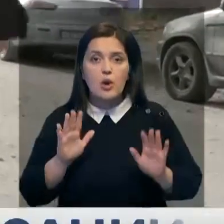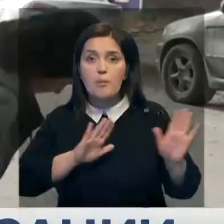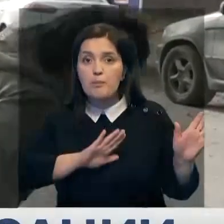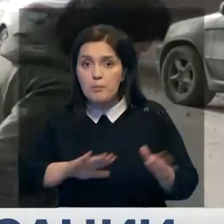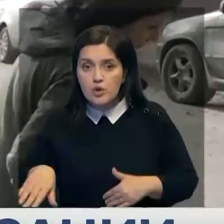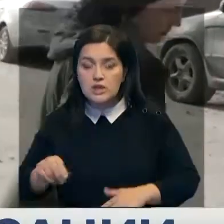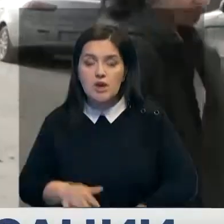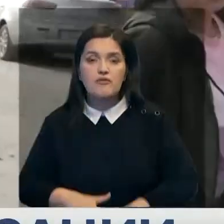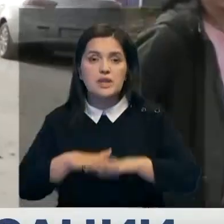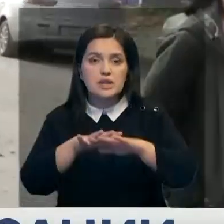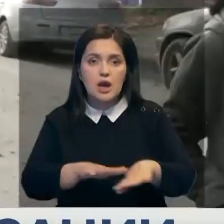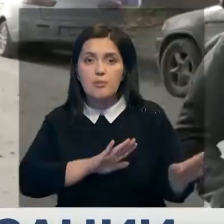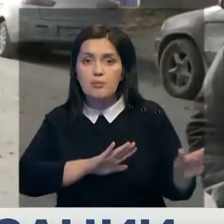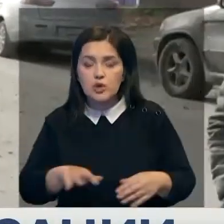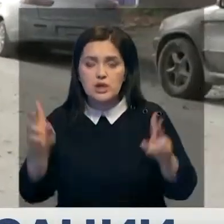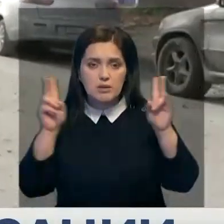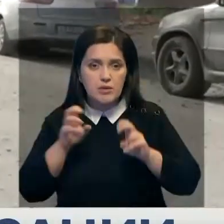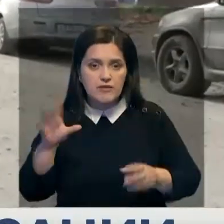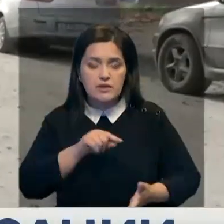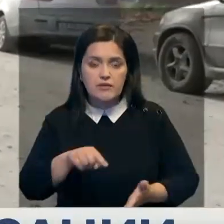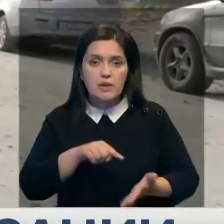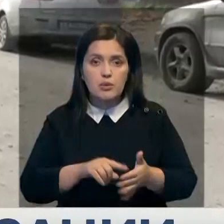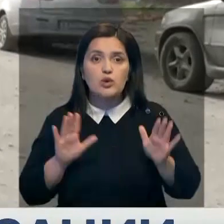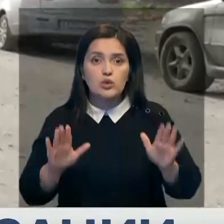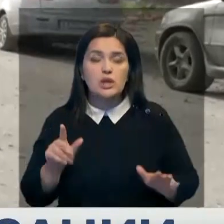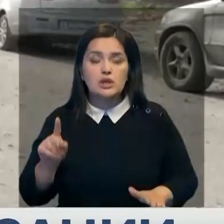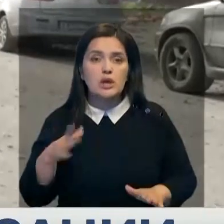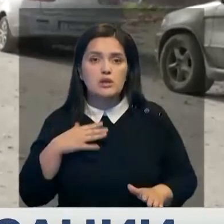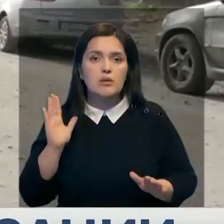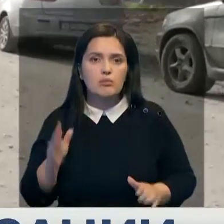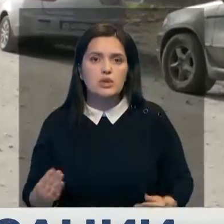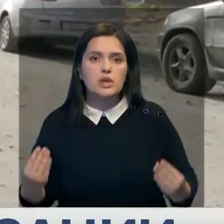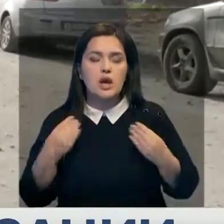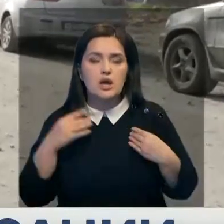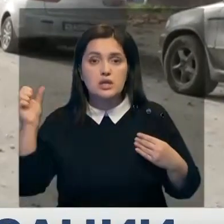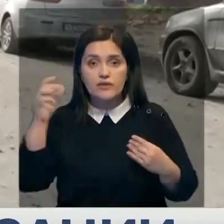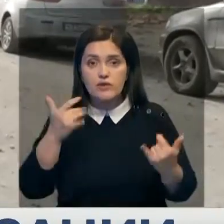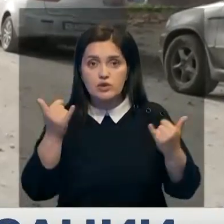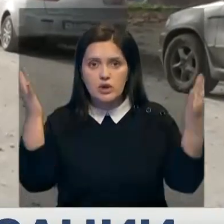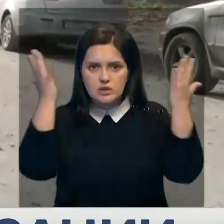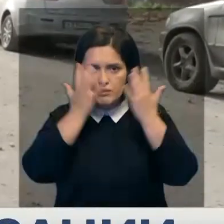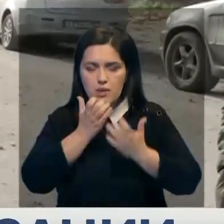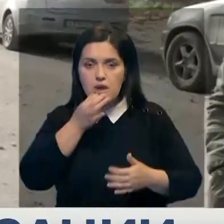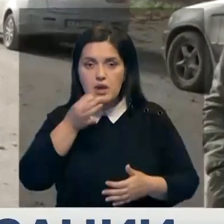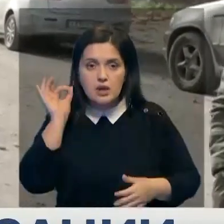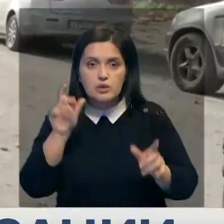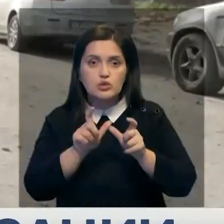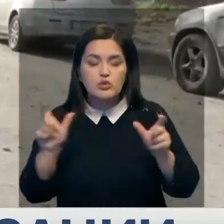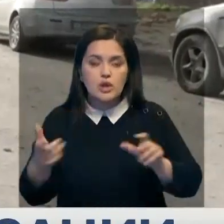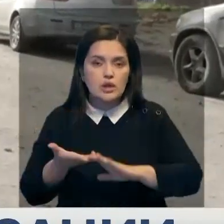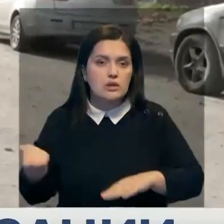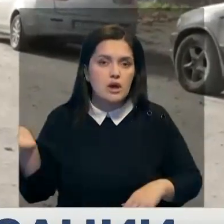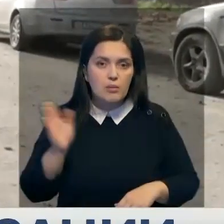финансирования, после рассмотрения всех вопросов, только тогда нам будет подключать свет. А сейчас темнеет рано, то есть школьники будут